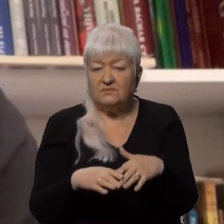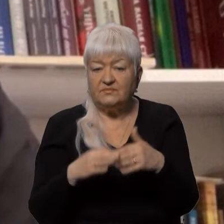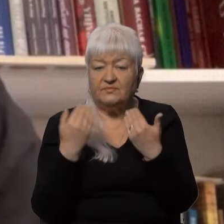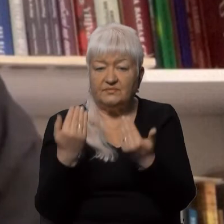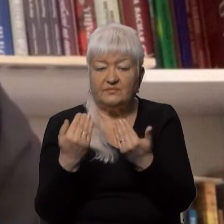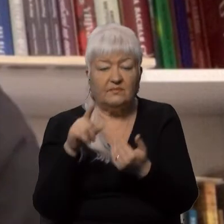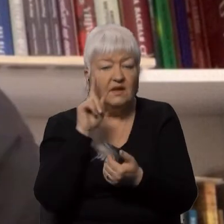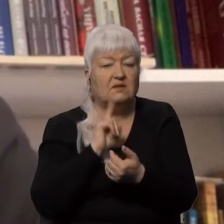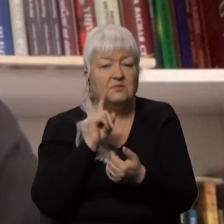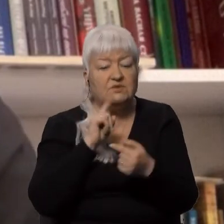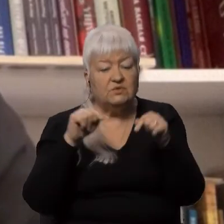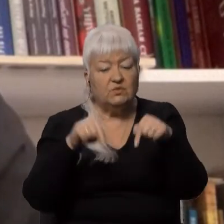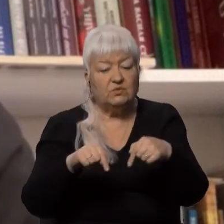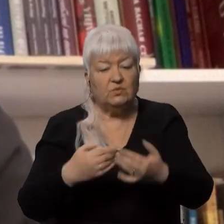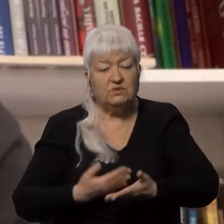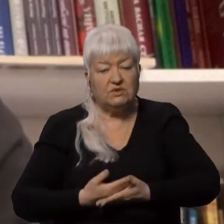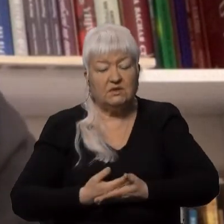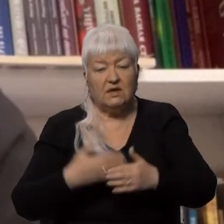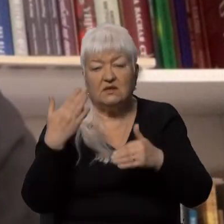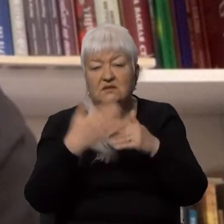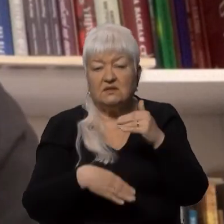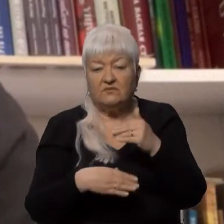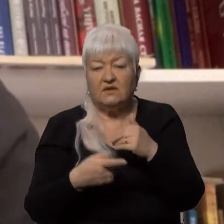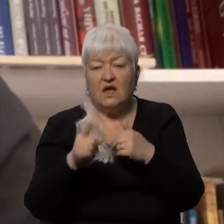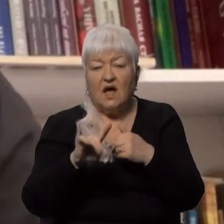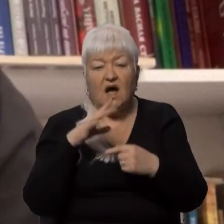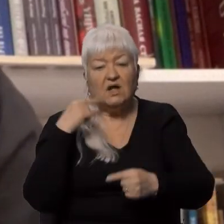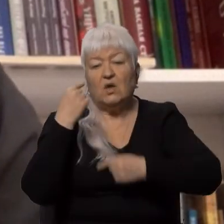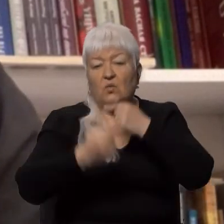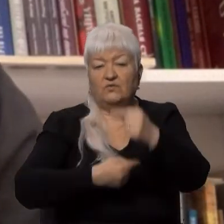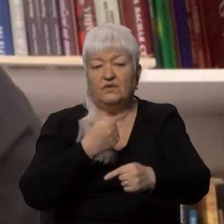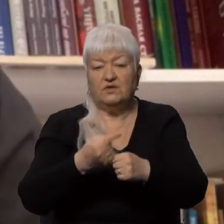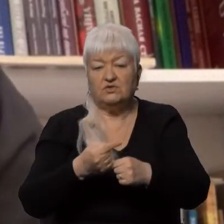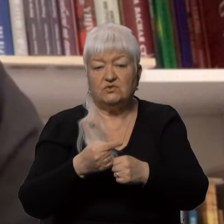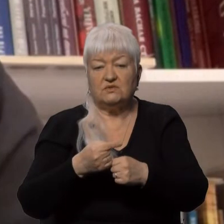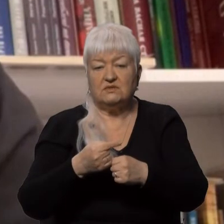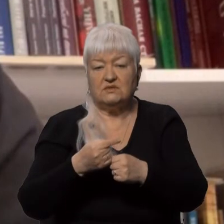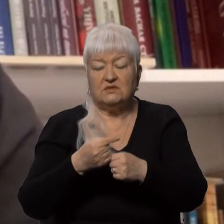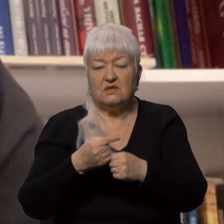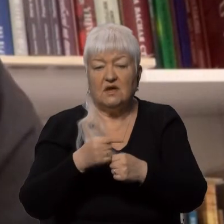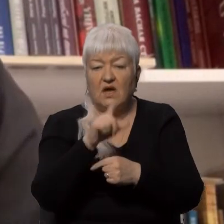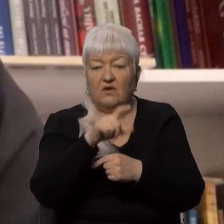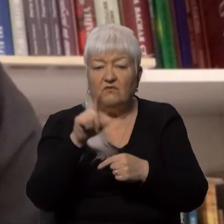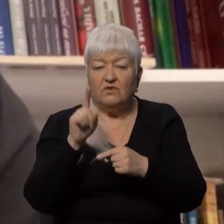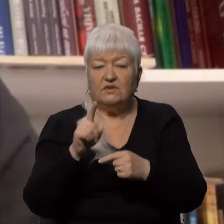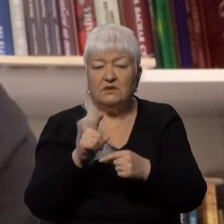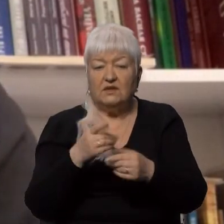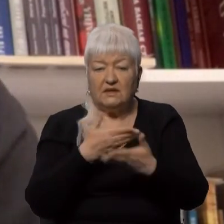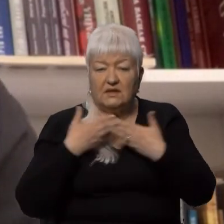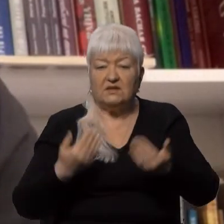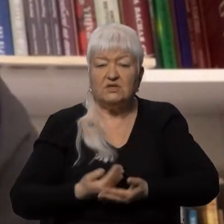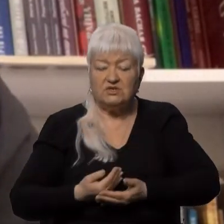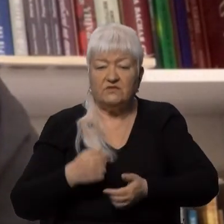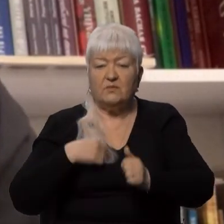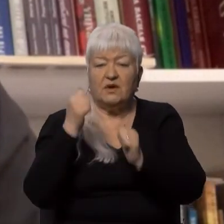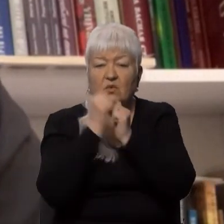тимчасове тут життя завершилось, але у вічності вони для нас живі. Ми за них, за кожним богослужінням